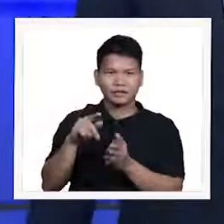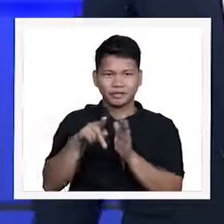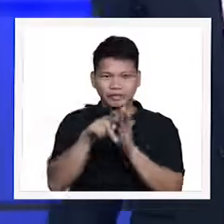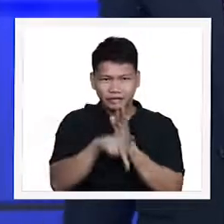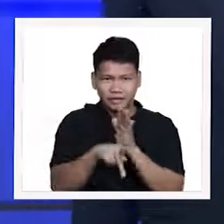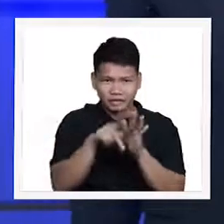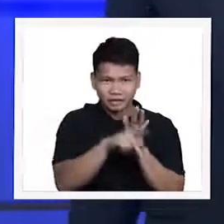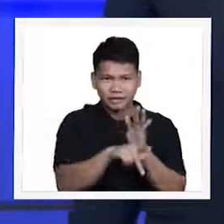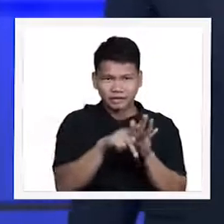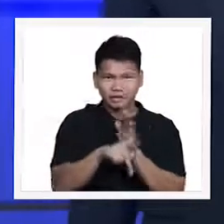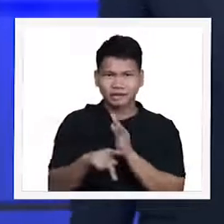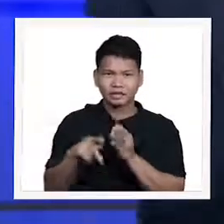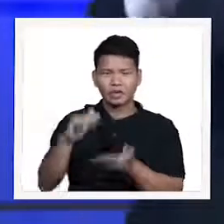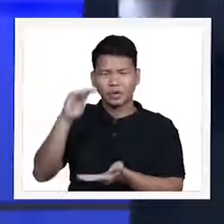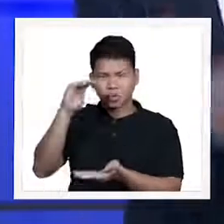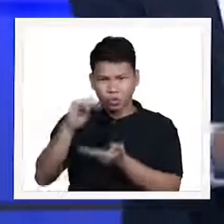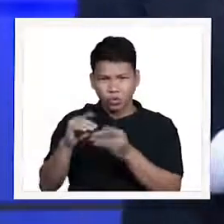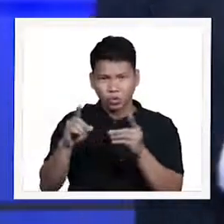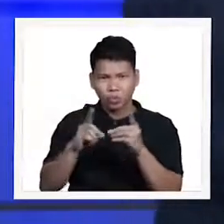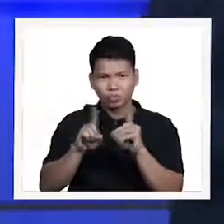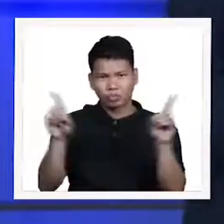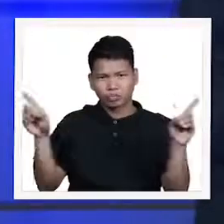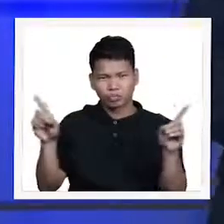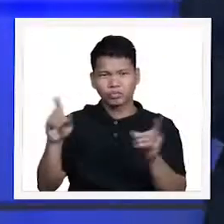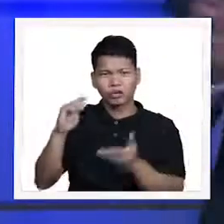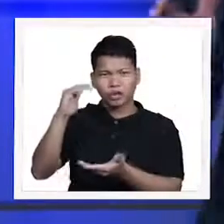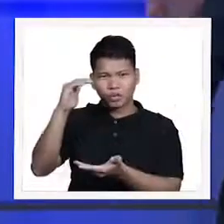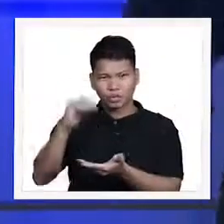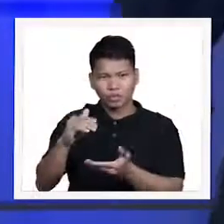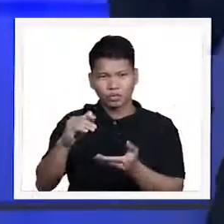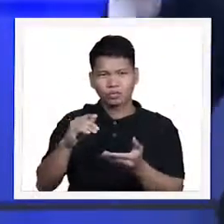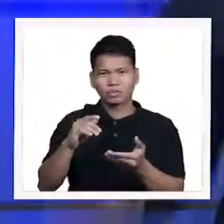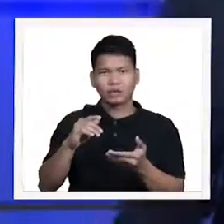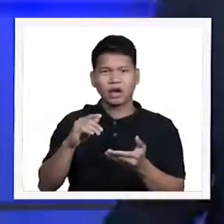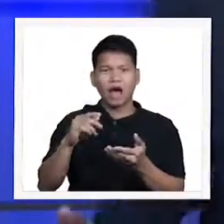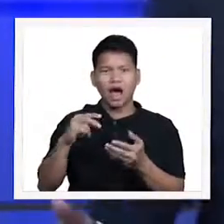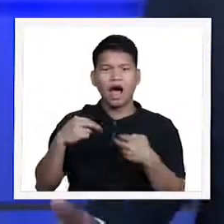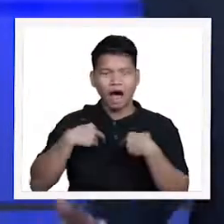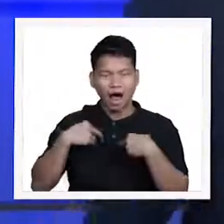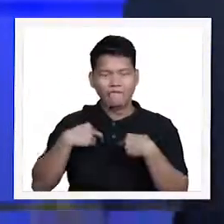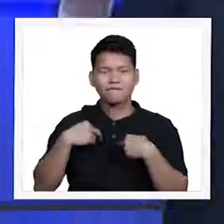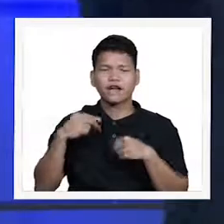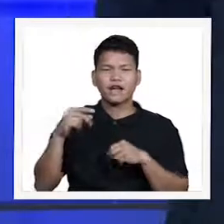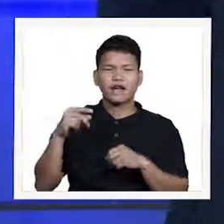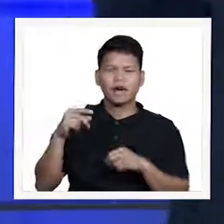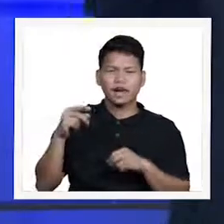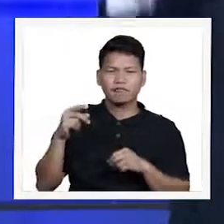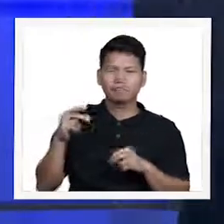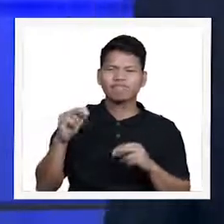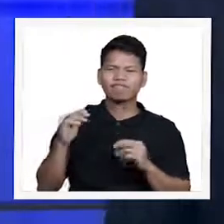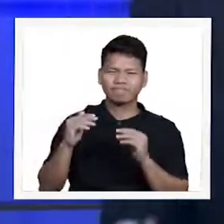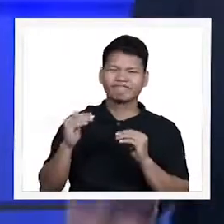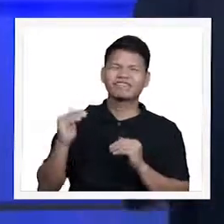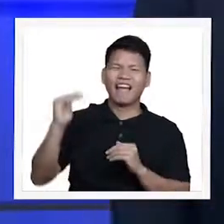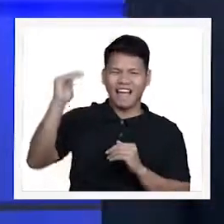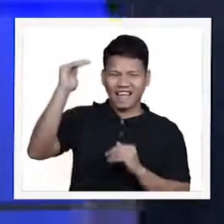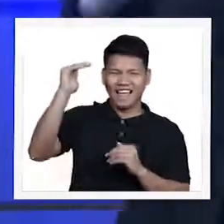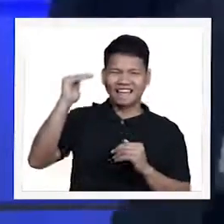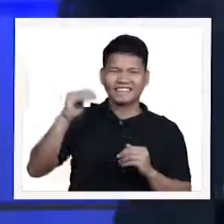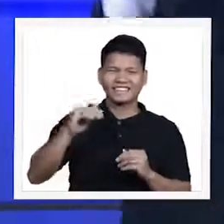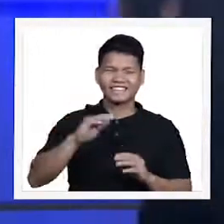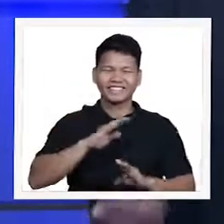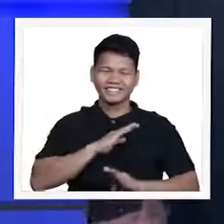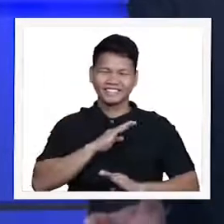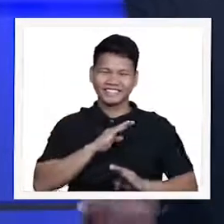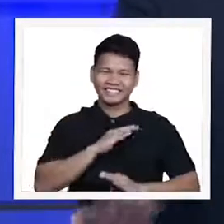satisfaction. Husband and wife, ito pong magandang balita. If we have that faith, if we